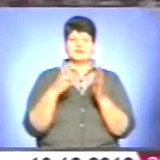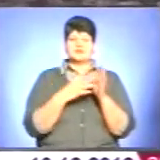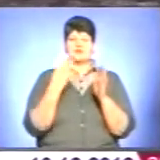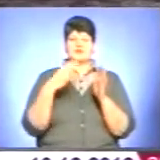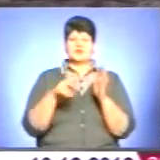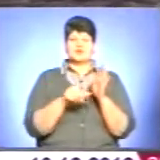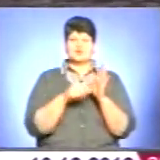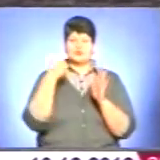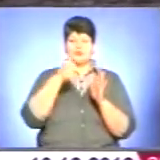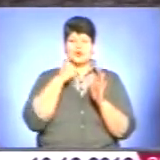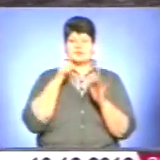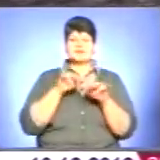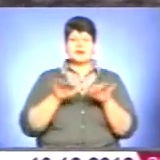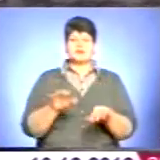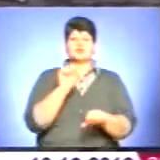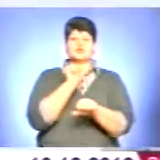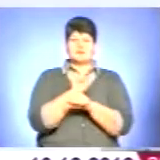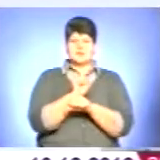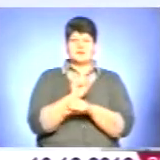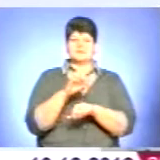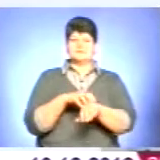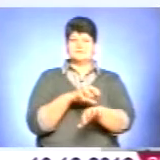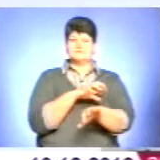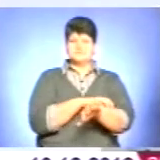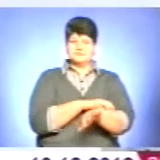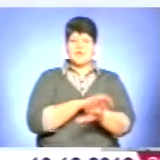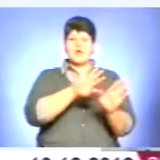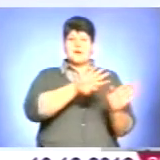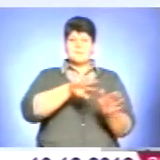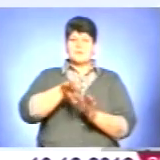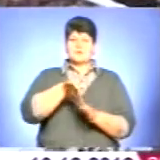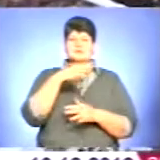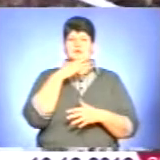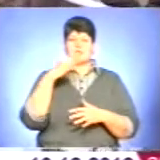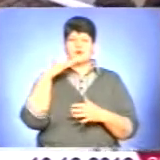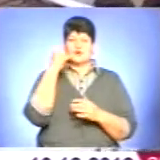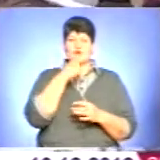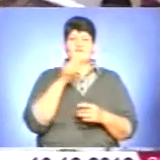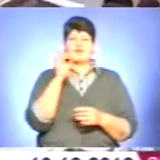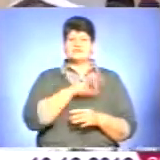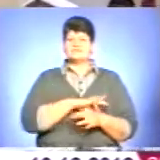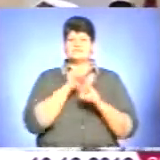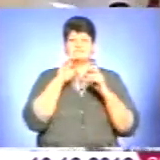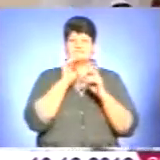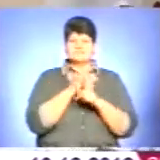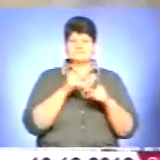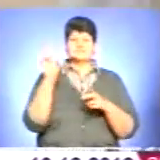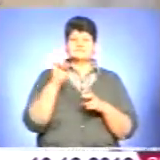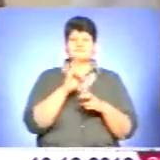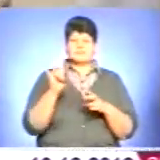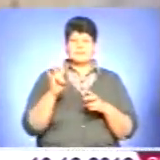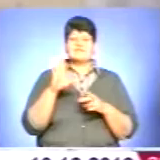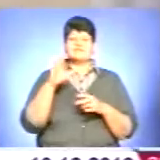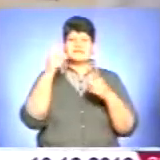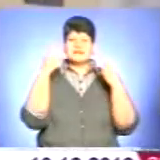діяльність монастиря припинила більшовицька влада. Після довгих років використання незапризначенням і занепаду Василіянський